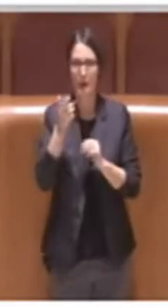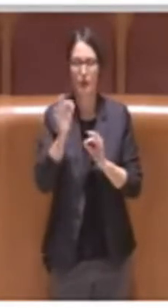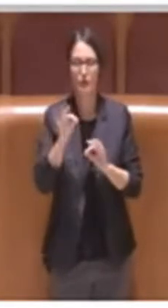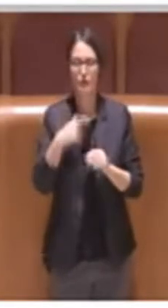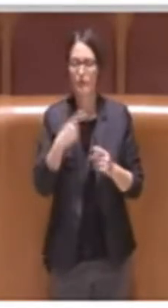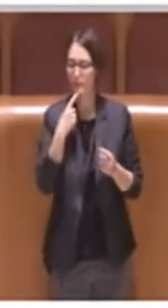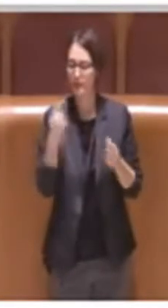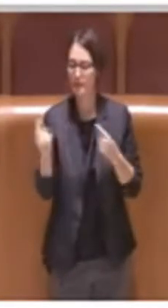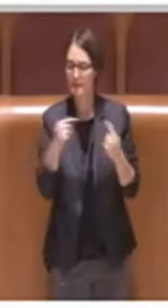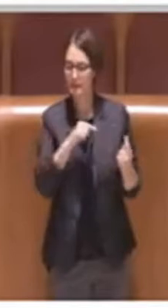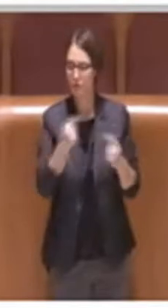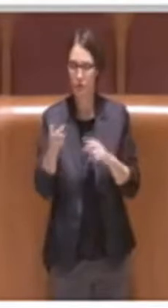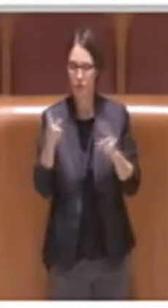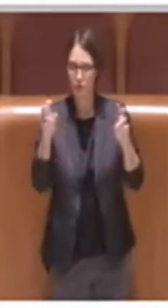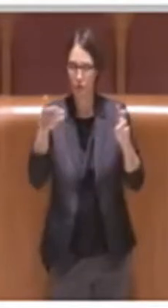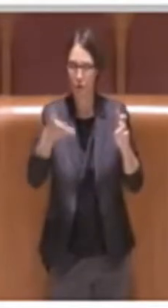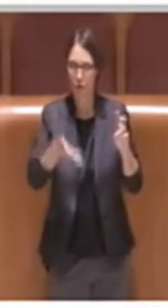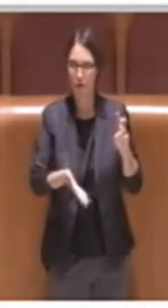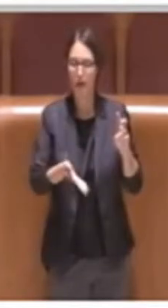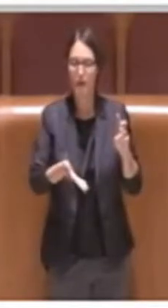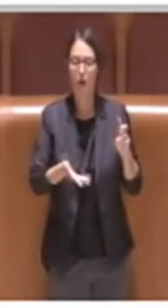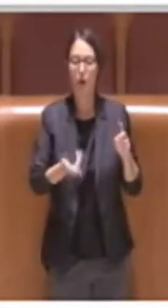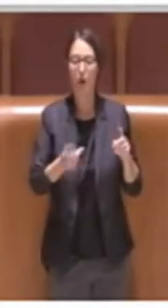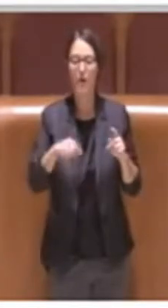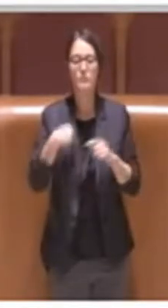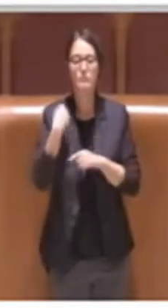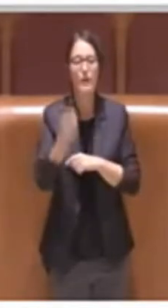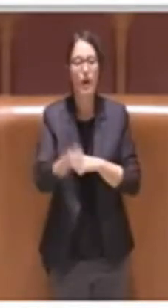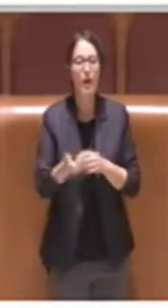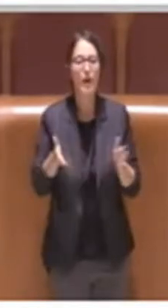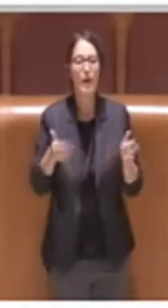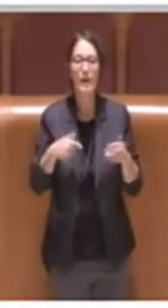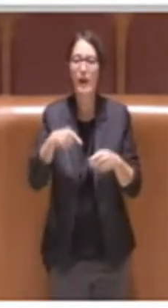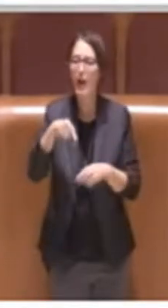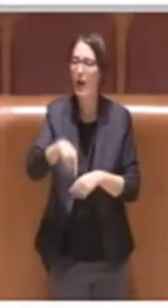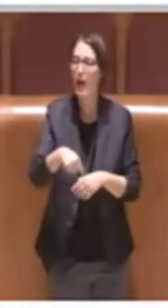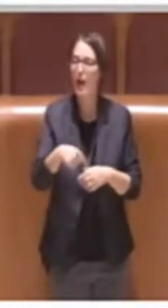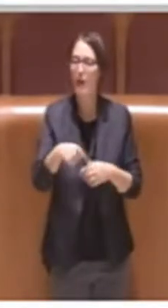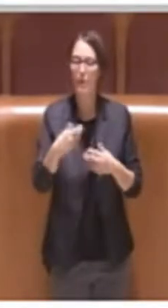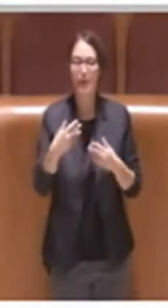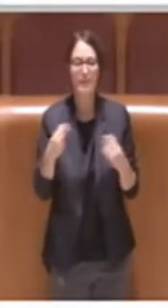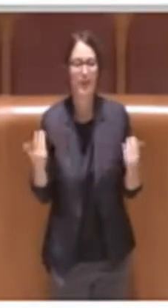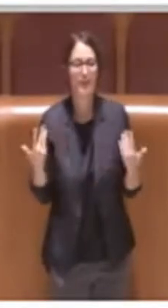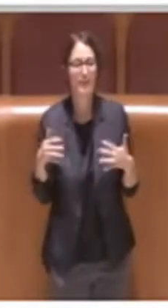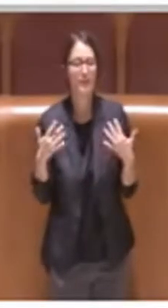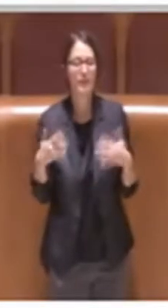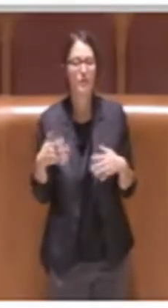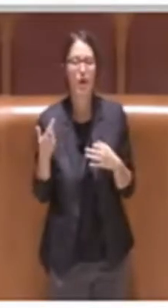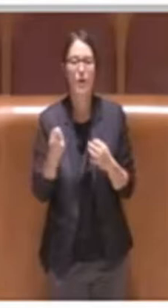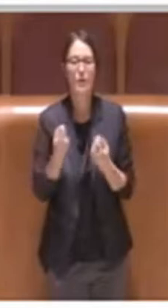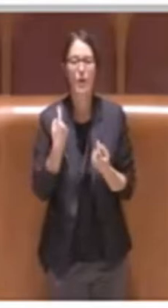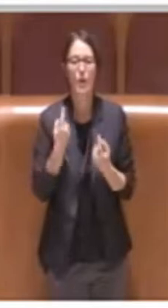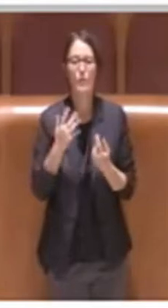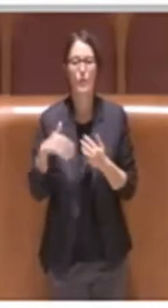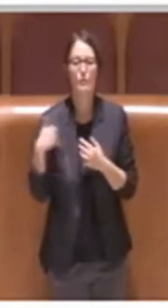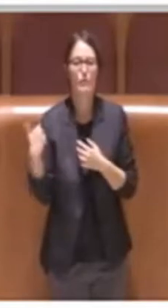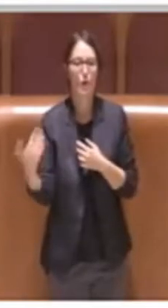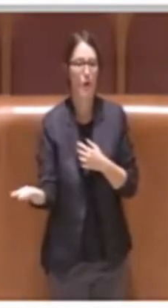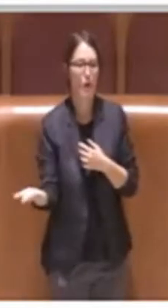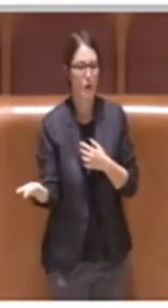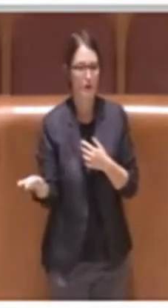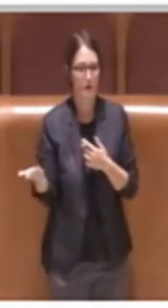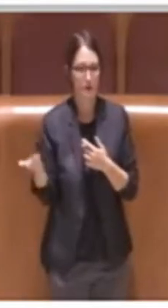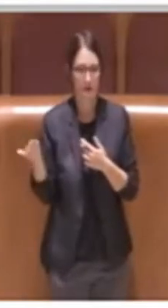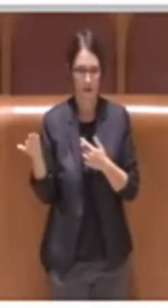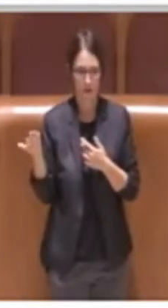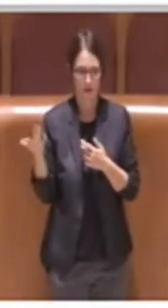argomento poi qui in Aula sia spesso andata fuori dal merito dell